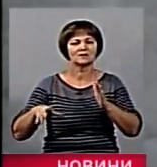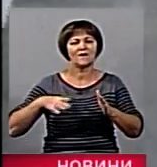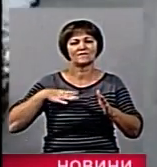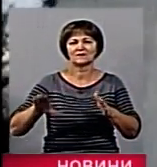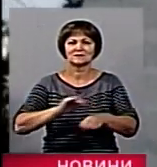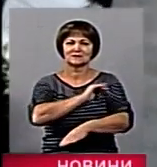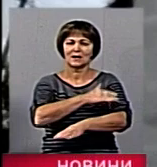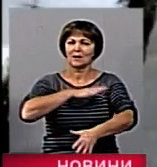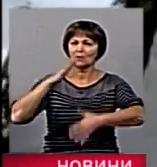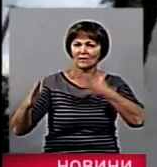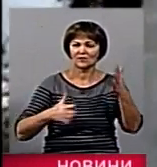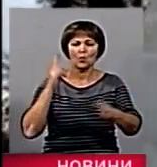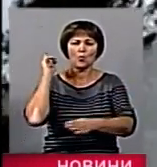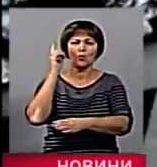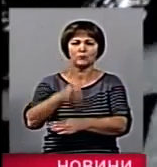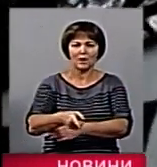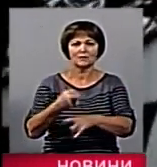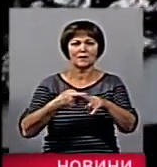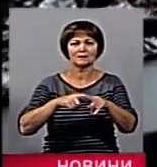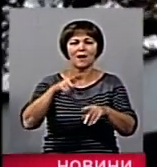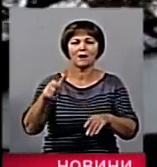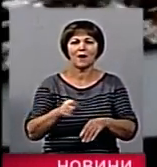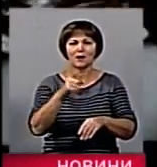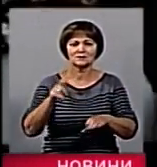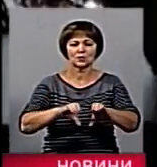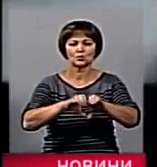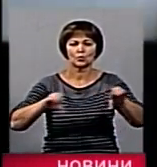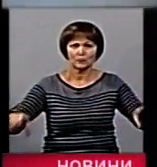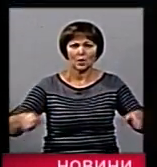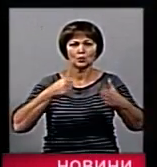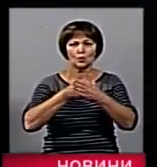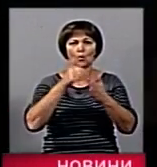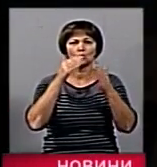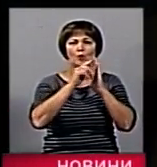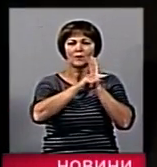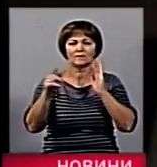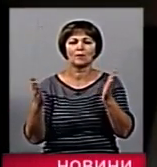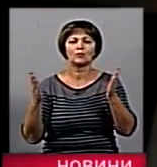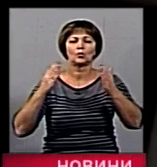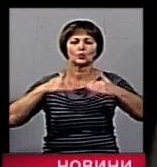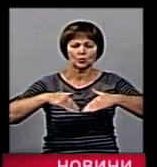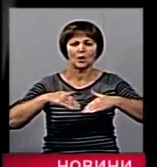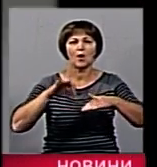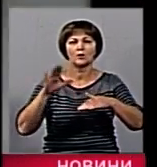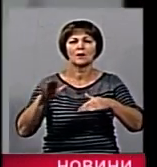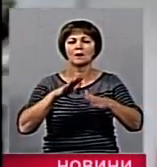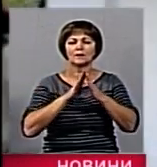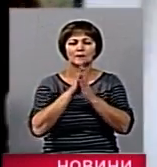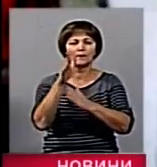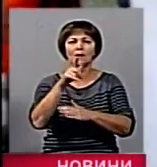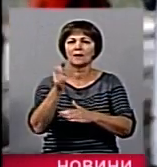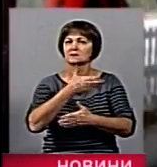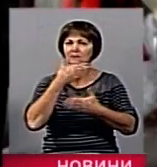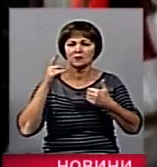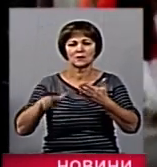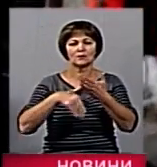витримала сильних поривів вітру та впала на газопровідну мережу – трубу. До житлових будинків і прогнула її. Витоку газу не сталося.